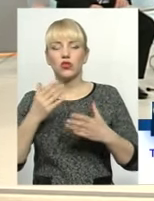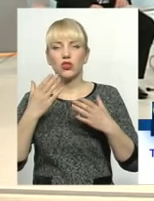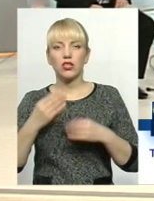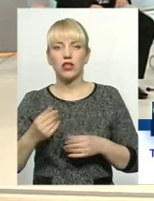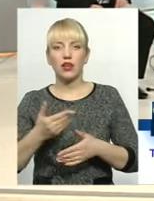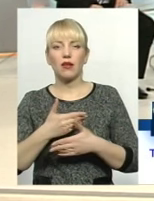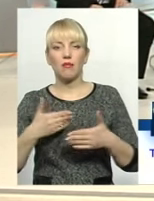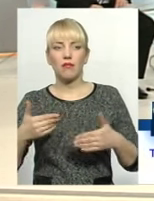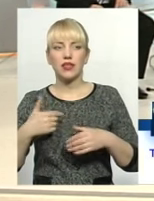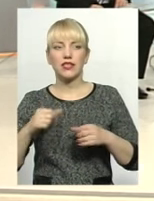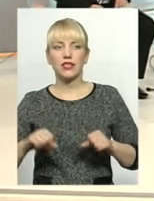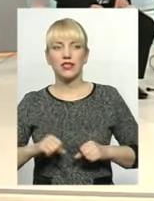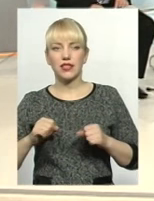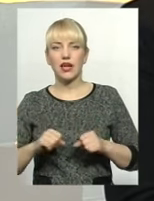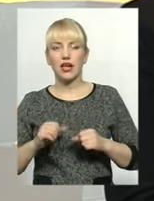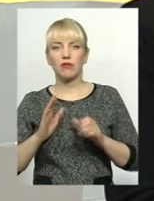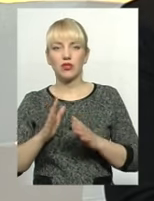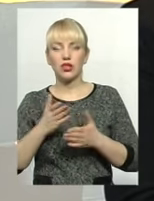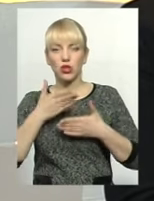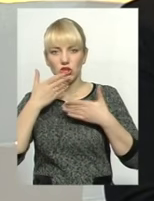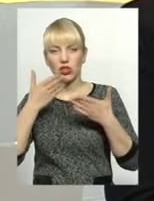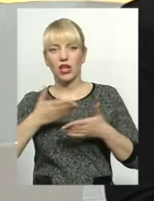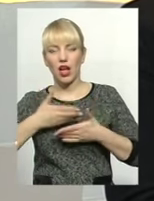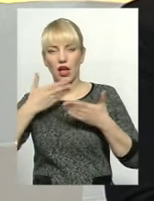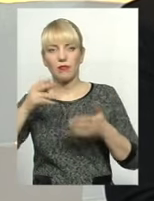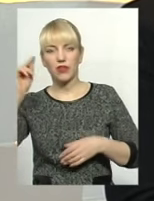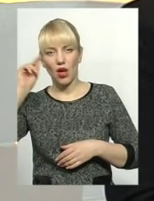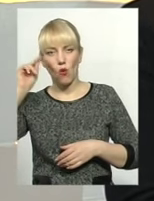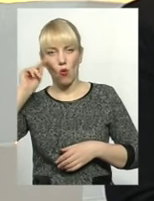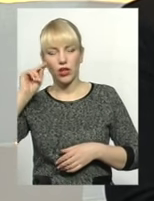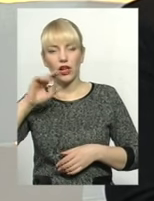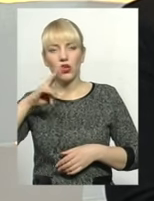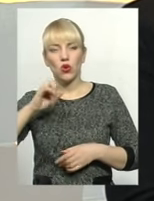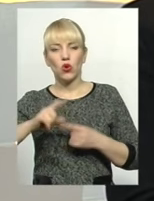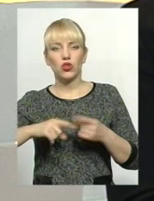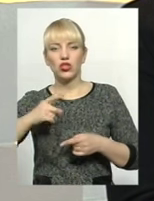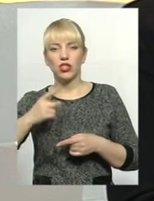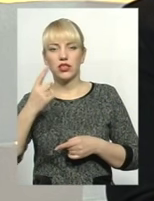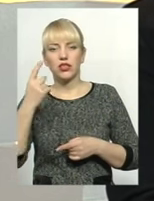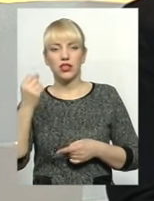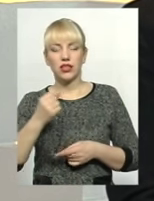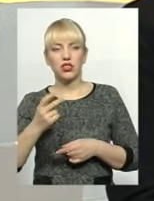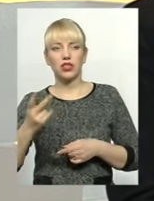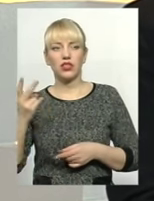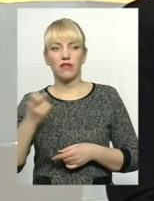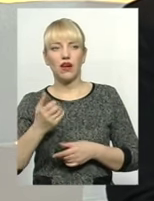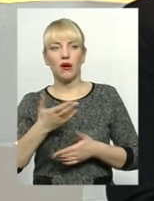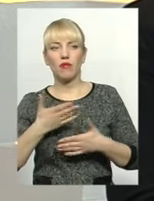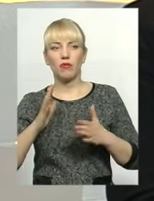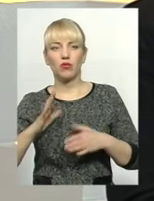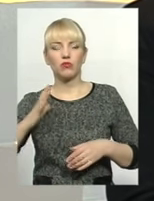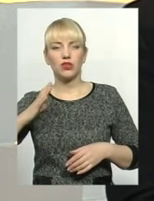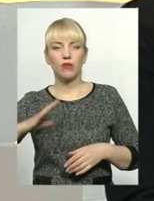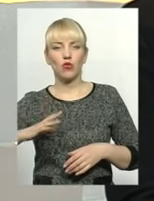навчального плану, і поки що проводимо вичитку теорії, але через тиждень-два ми вже змушені шукати електроенергію,